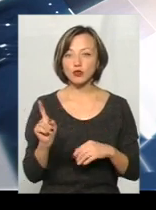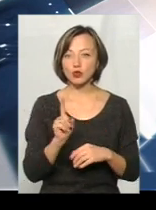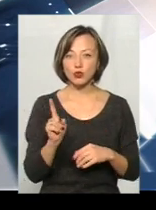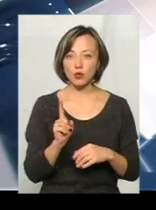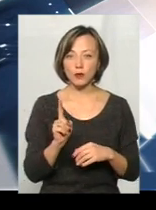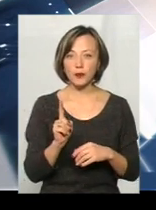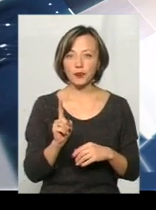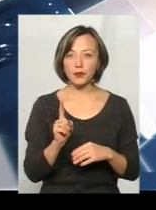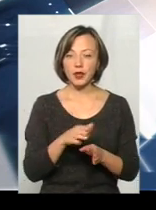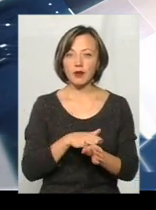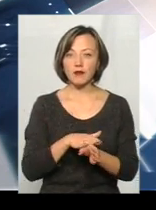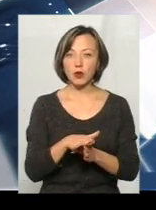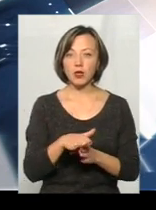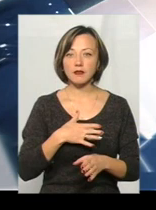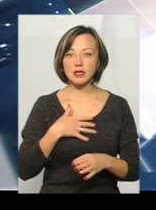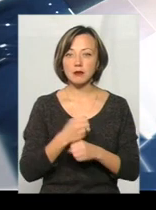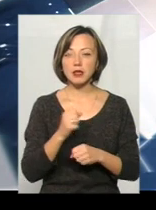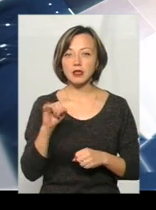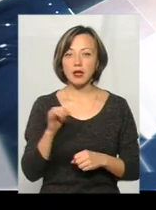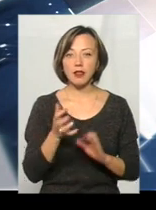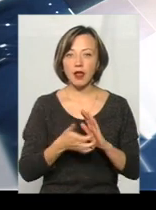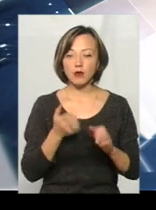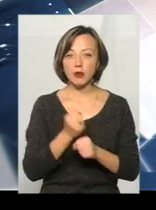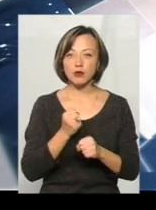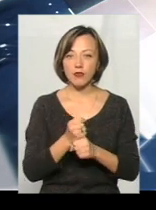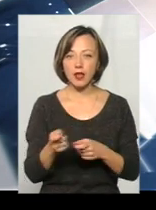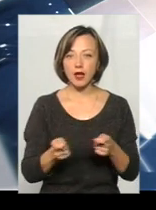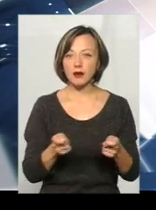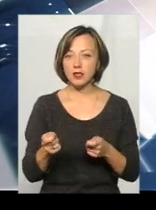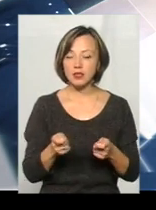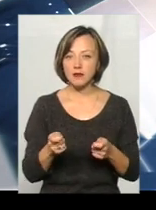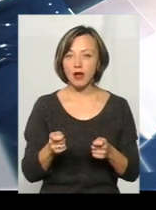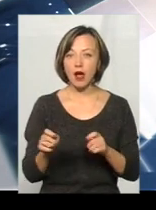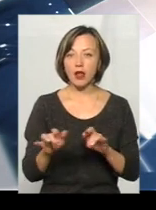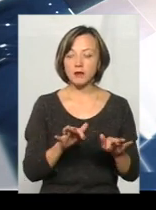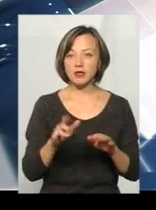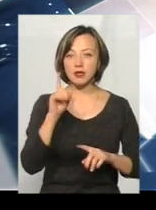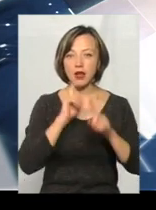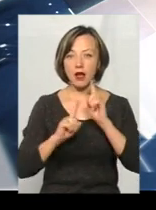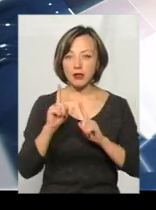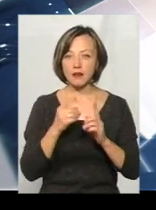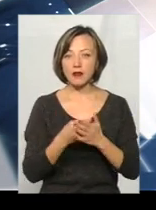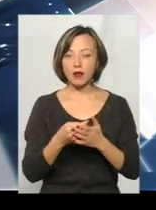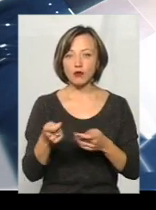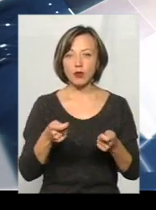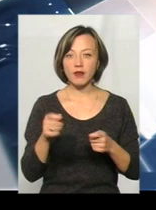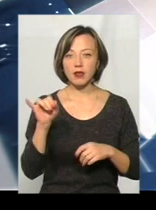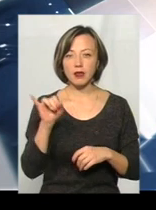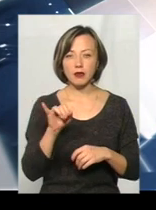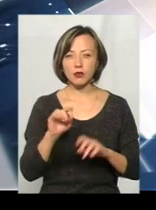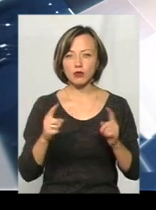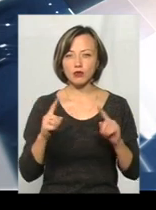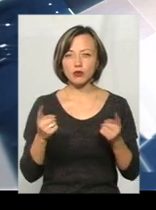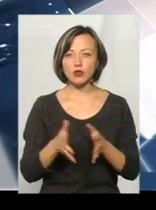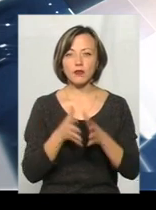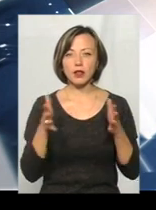викональська дисципліна і недопрацювання керівництва адміністрації, ради фінансового управління дуже